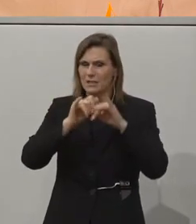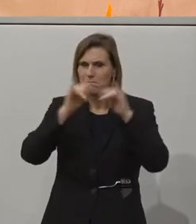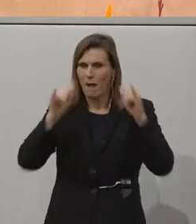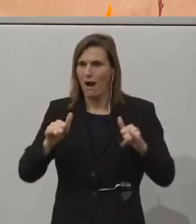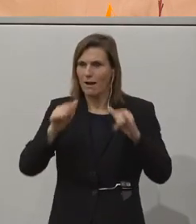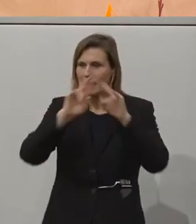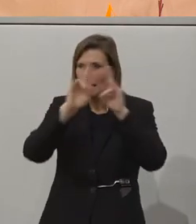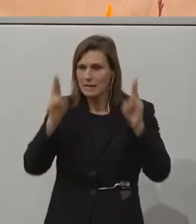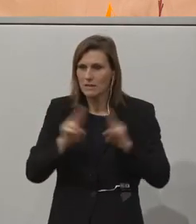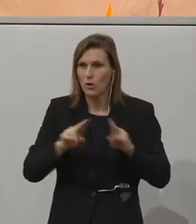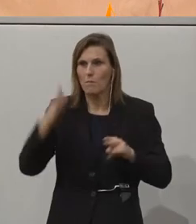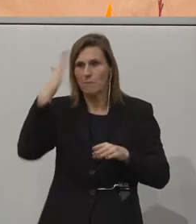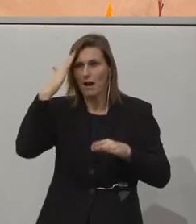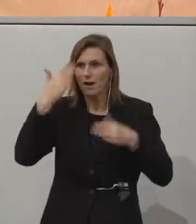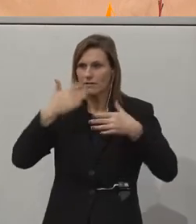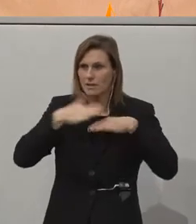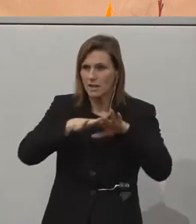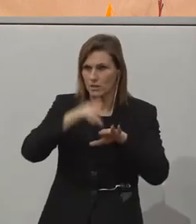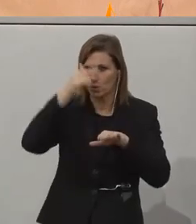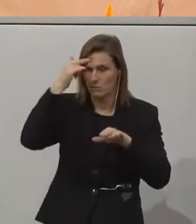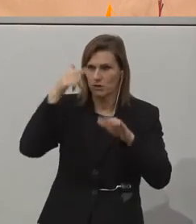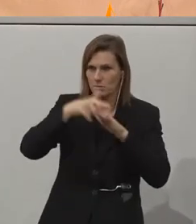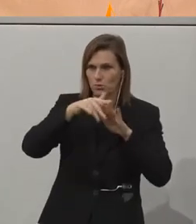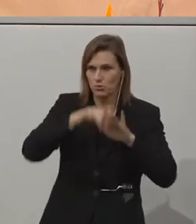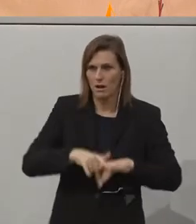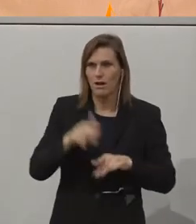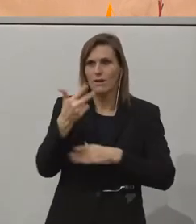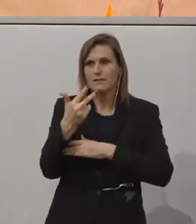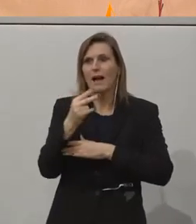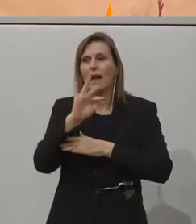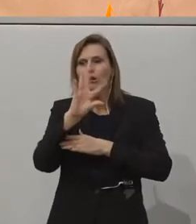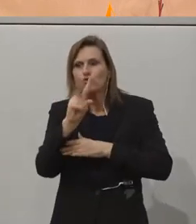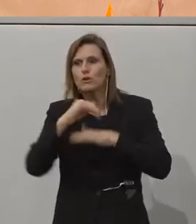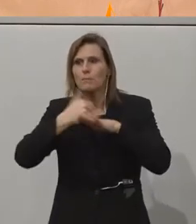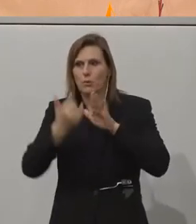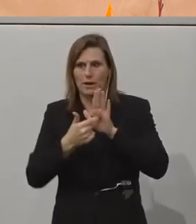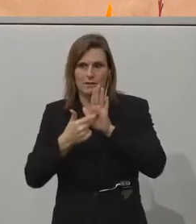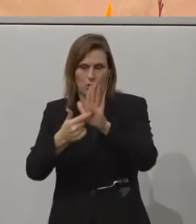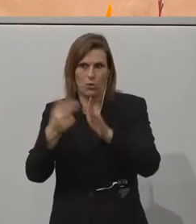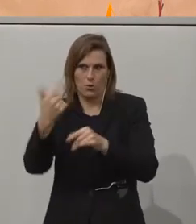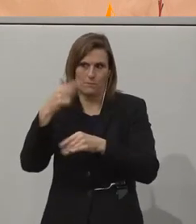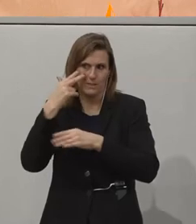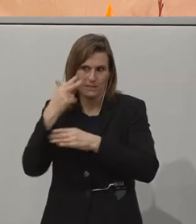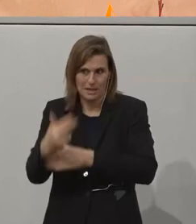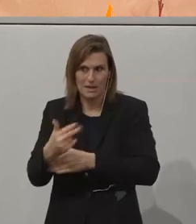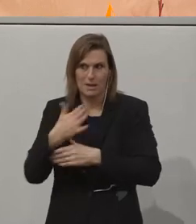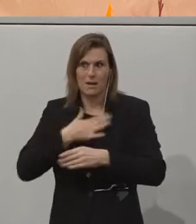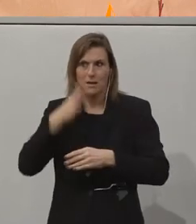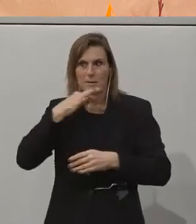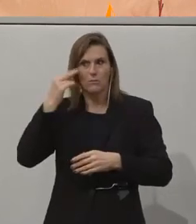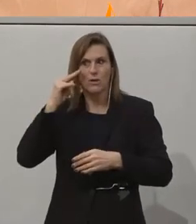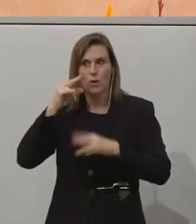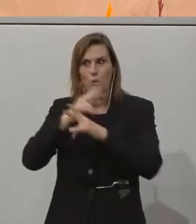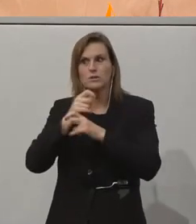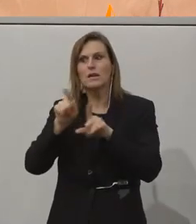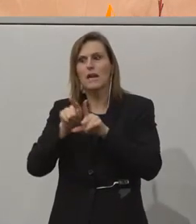sind, was die Integration von Menschen mit Behinderung sind, werden wir drei schöne Projekte sehen. Meine Damen und Herren, wir machen in Österreich